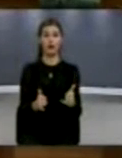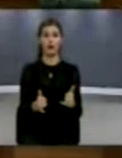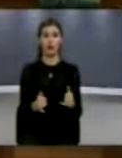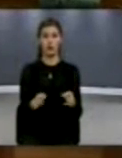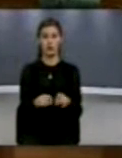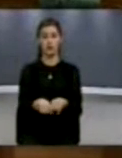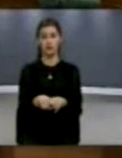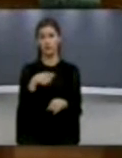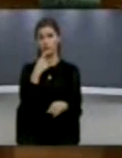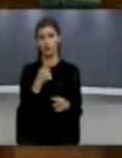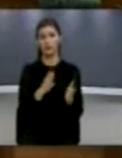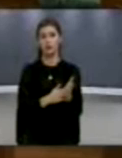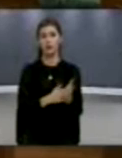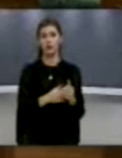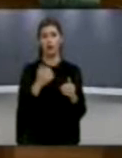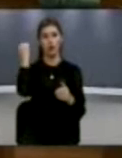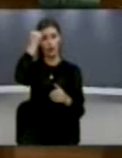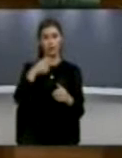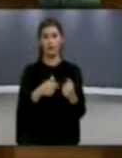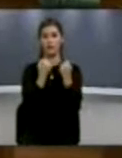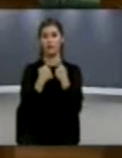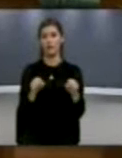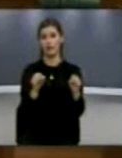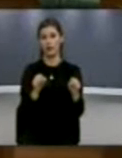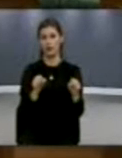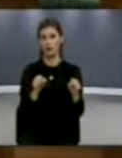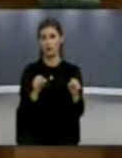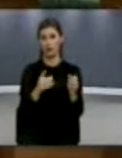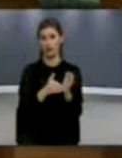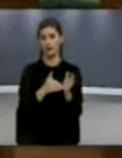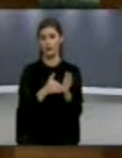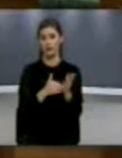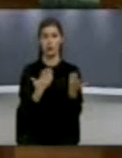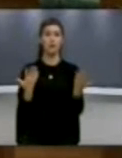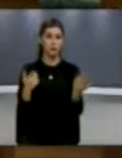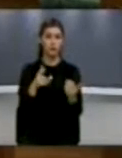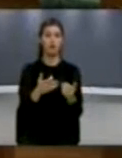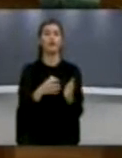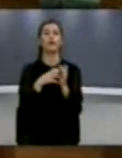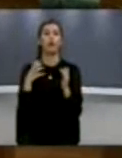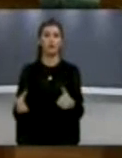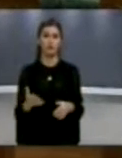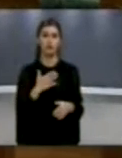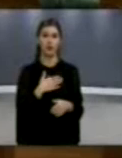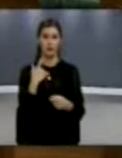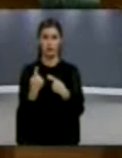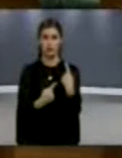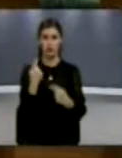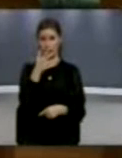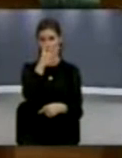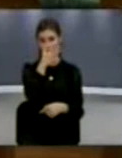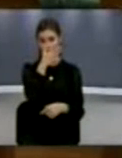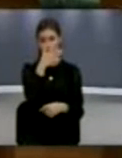pa ku si kur të kishim kufit e kësaj Kosovët shpalur të pavarë. Mirë po jo, rudhja po vazhdonë dhe me gjithë këto konteste